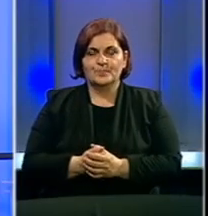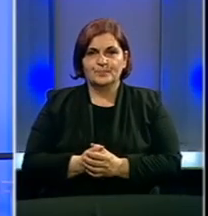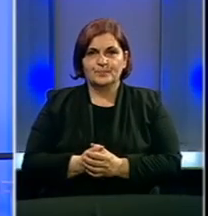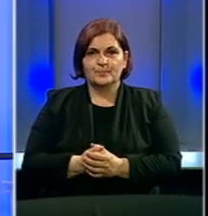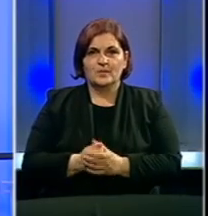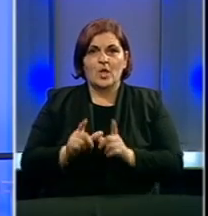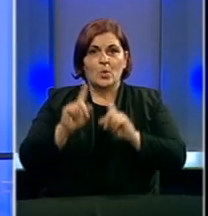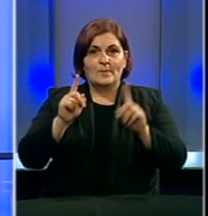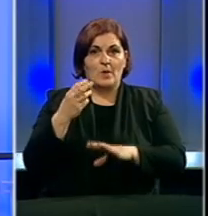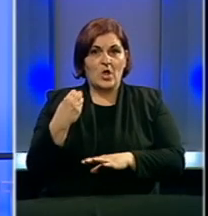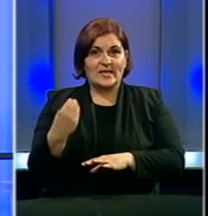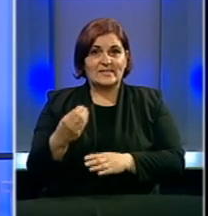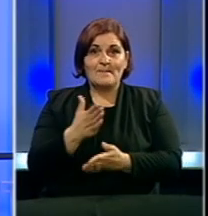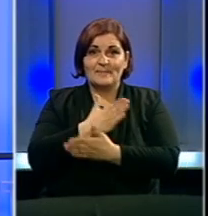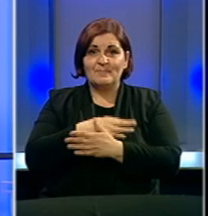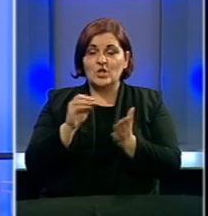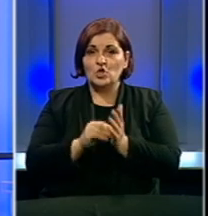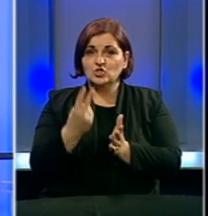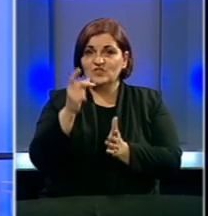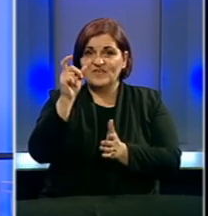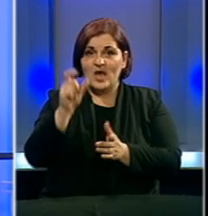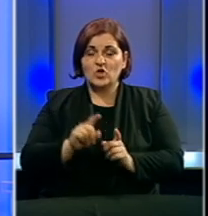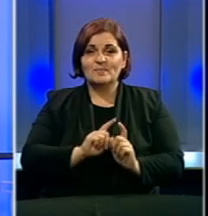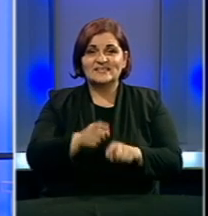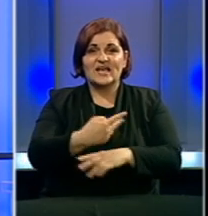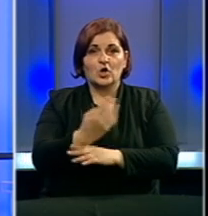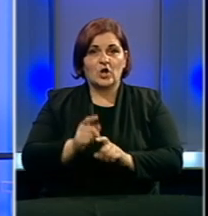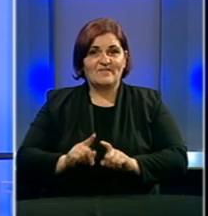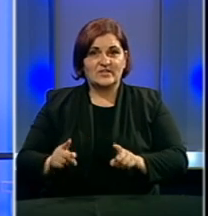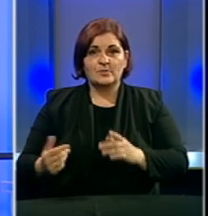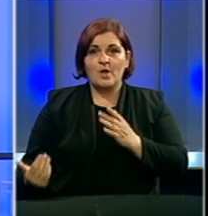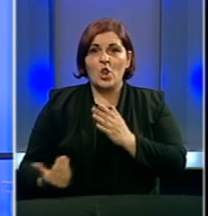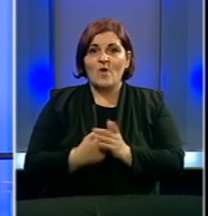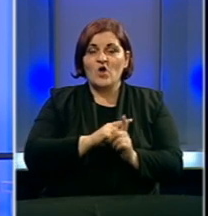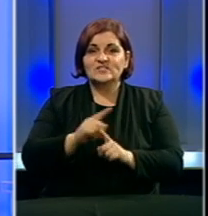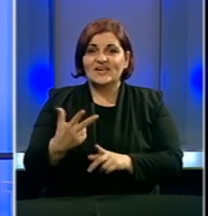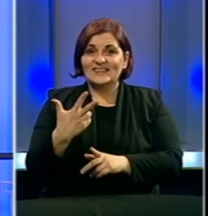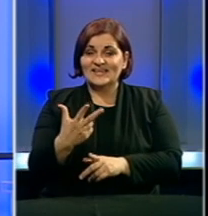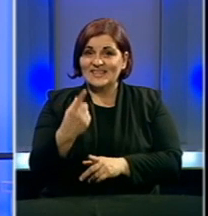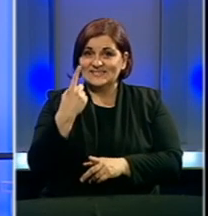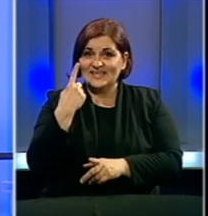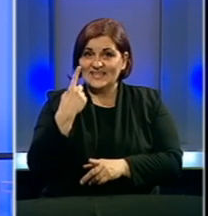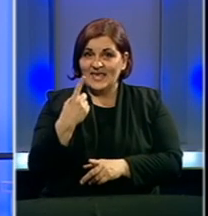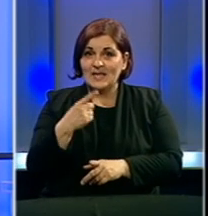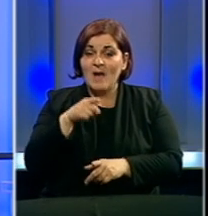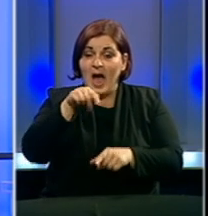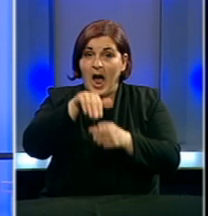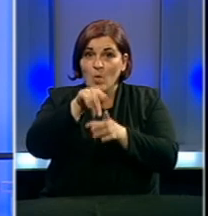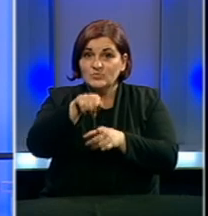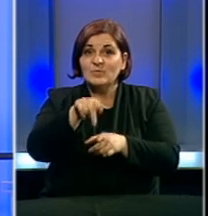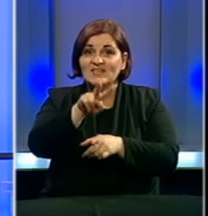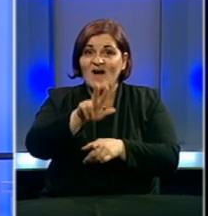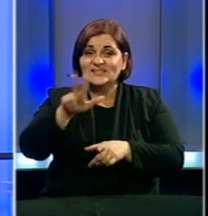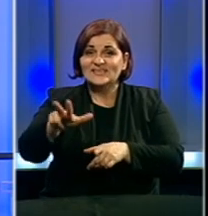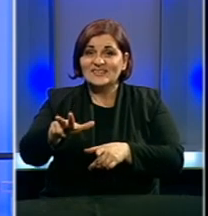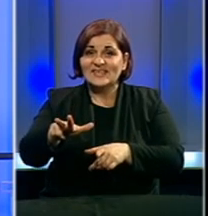U Republici Srpskoj preminule su još dvije osobe zaražene koronavirusom. Novo zaraženih je 31, među kojima